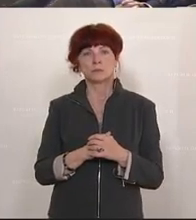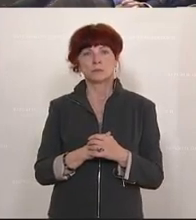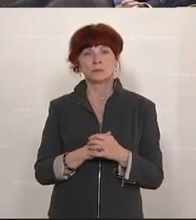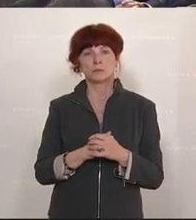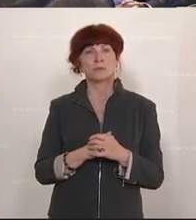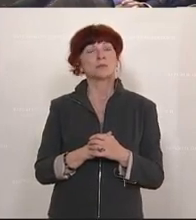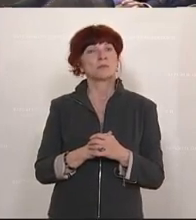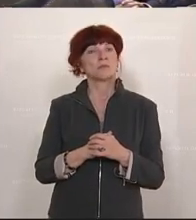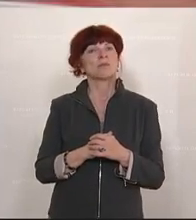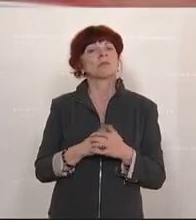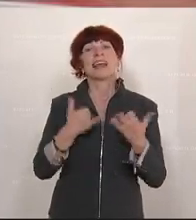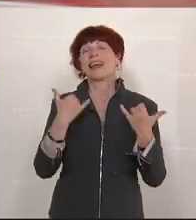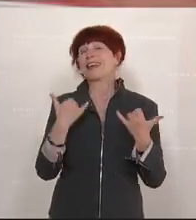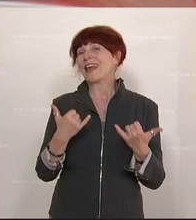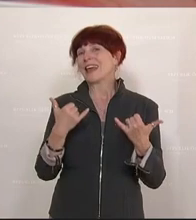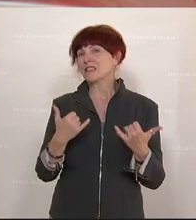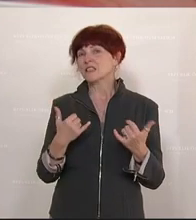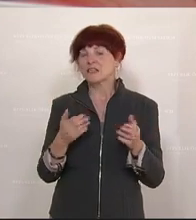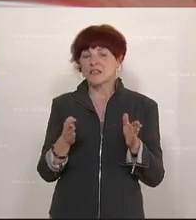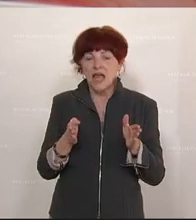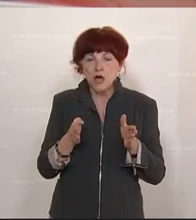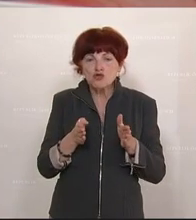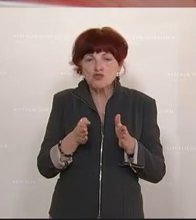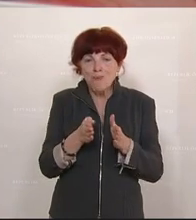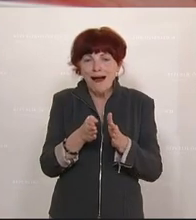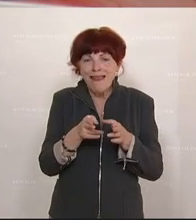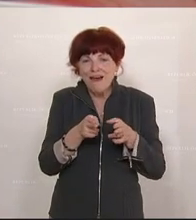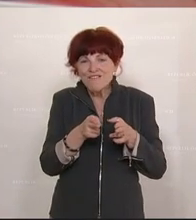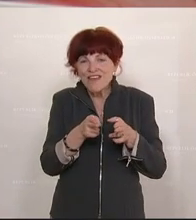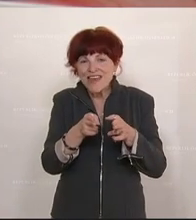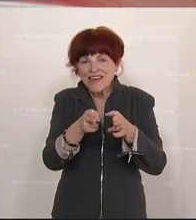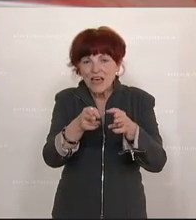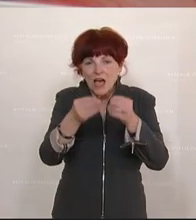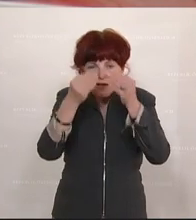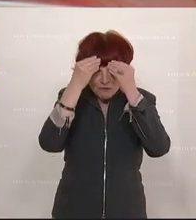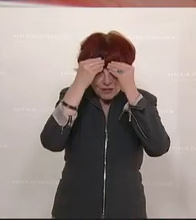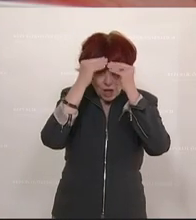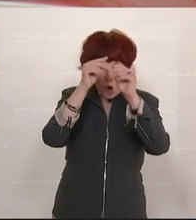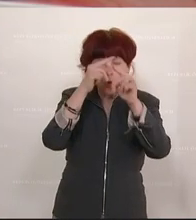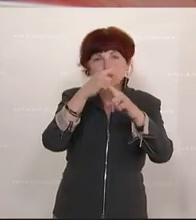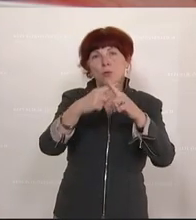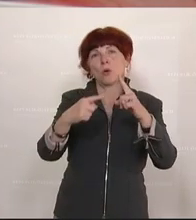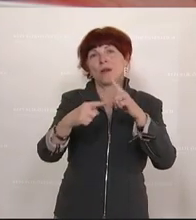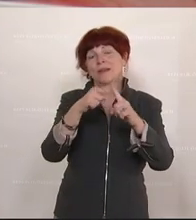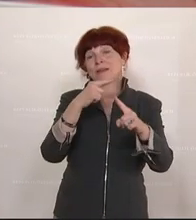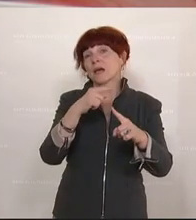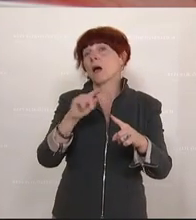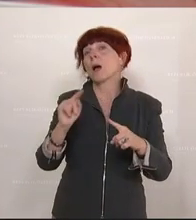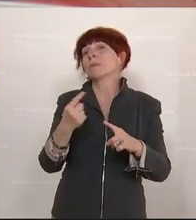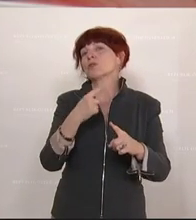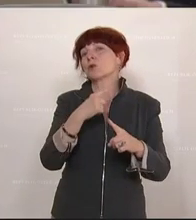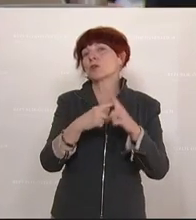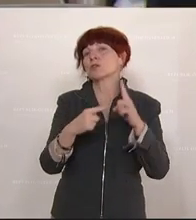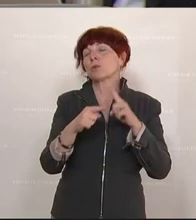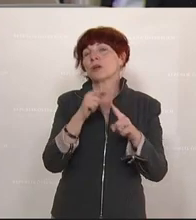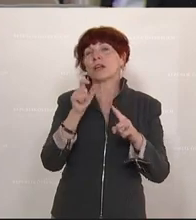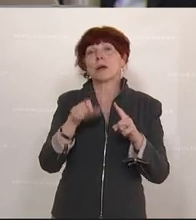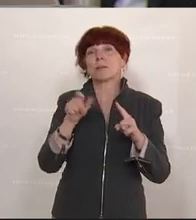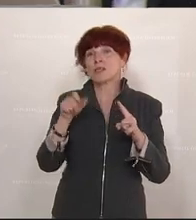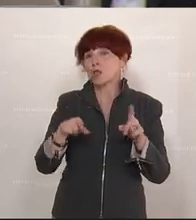Wir befinden uns auf einem immens schmalen Grad. Das Vertrauen in die Politik und besonders in Politikerinnen und Politiker, ja, auch der